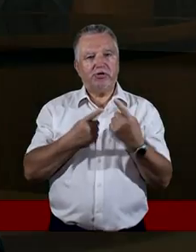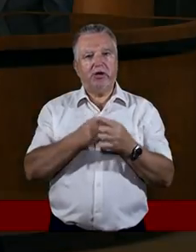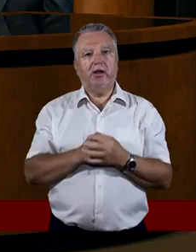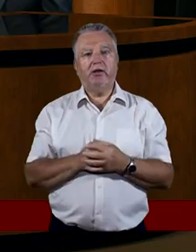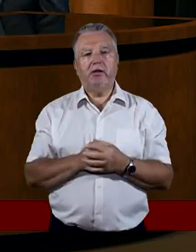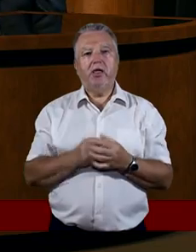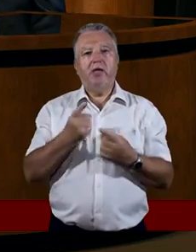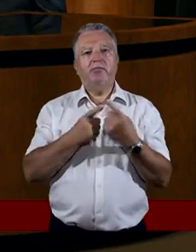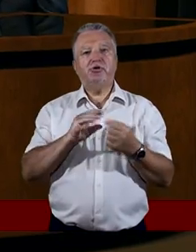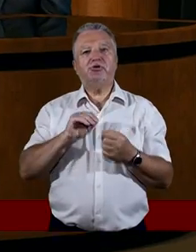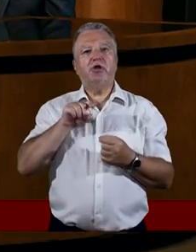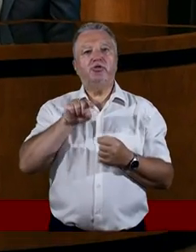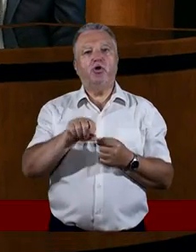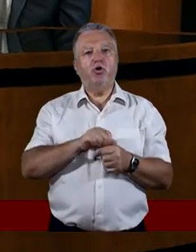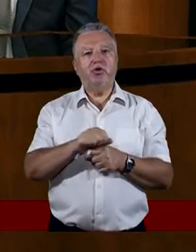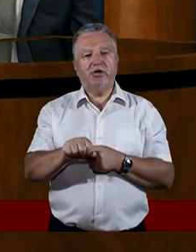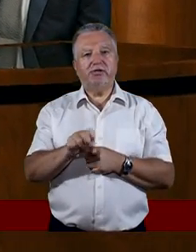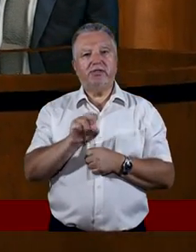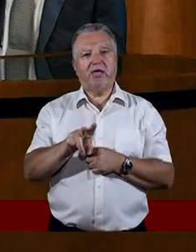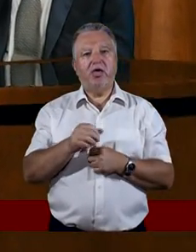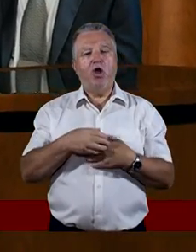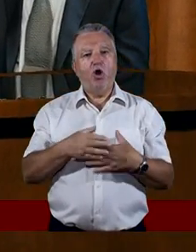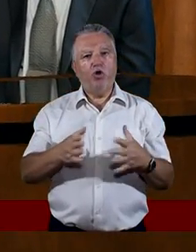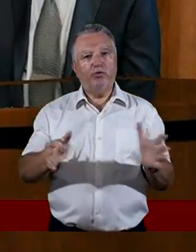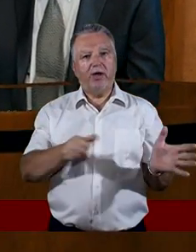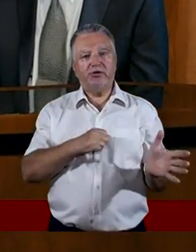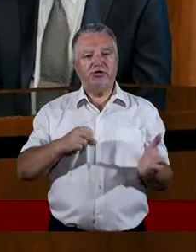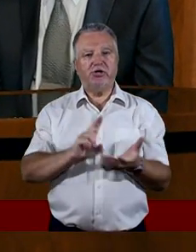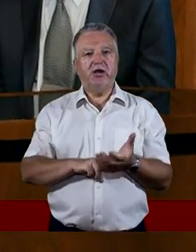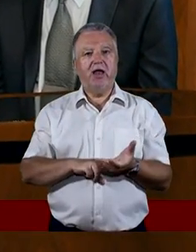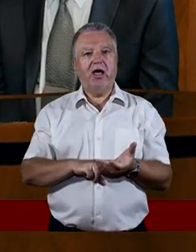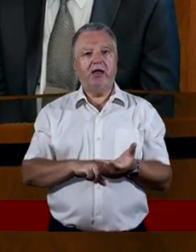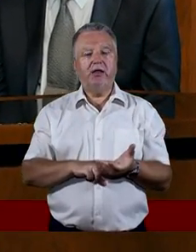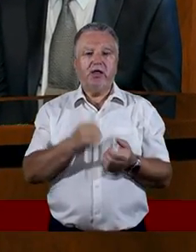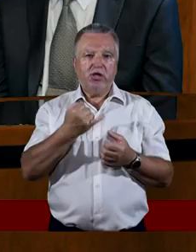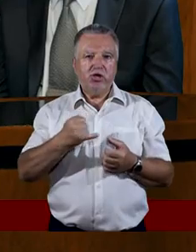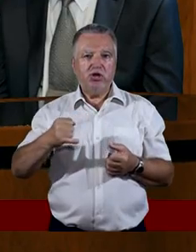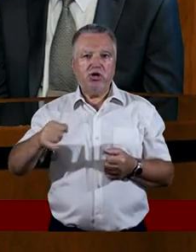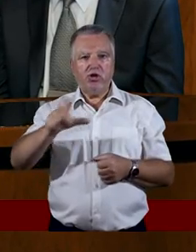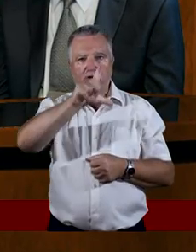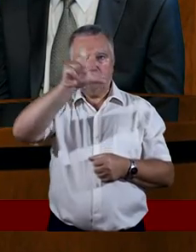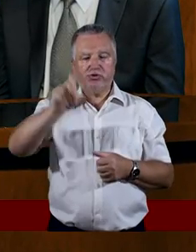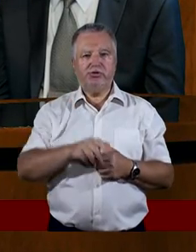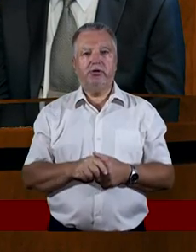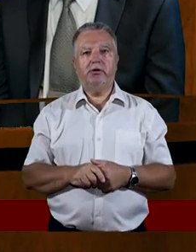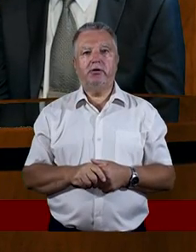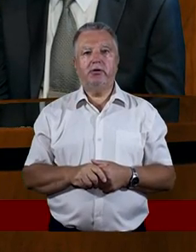Myślę, że jest to takie otwarcie się na innych ludzi,